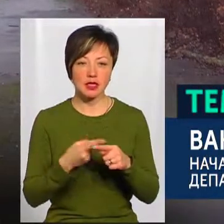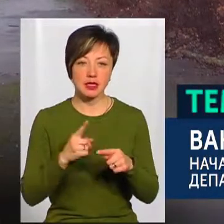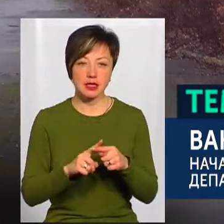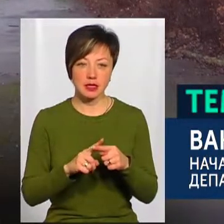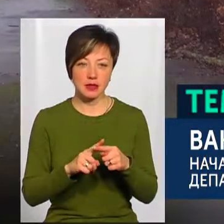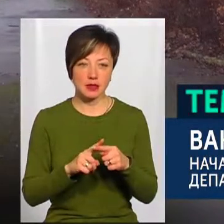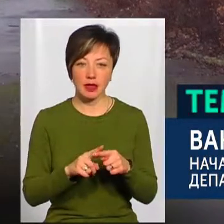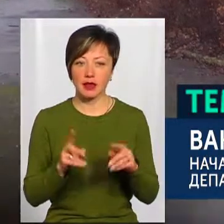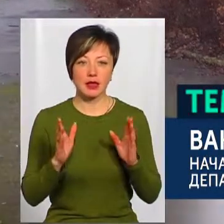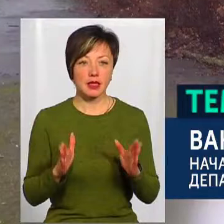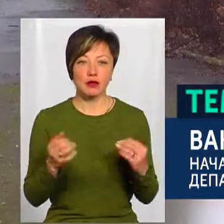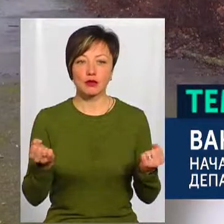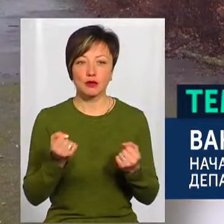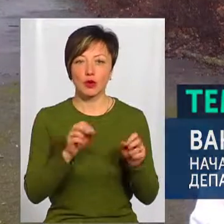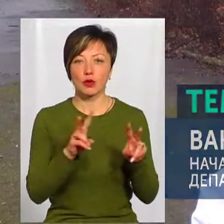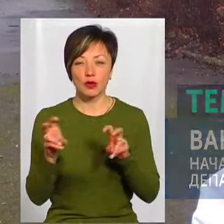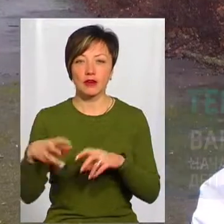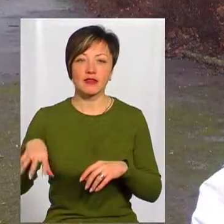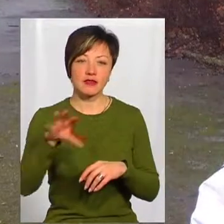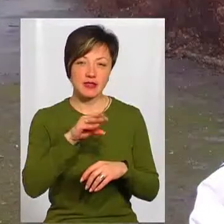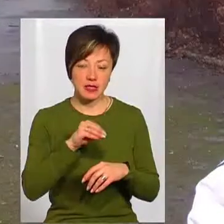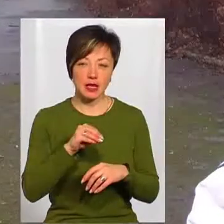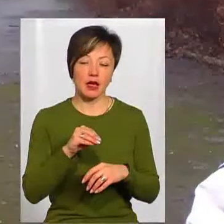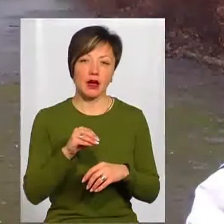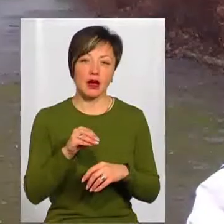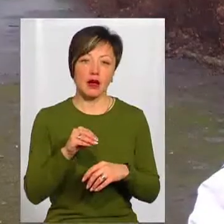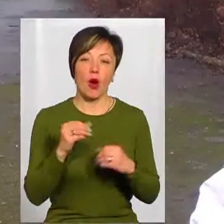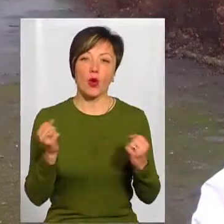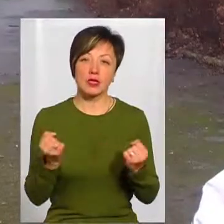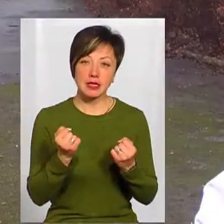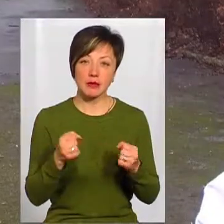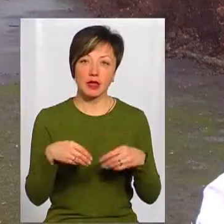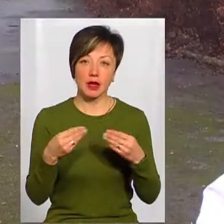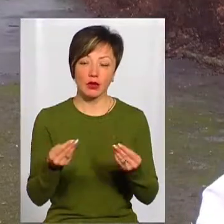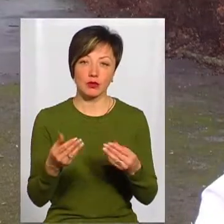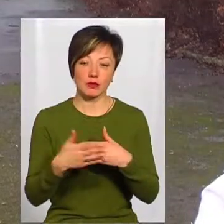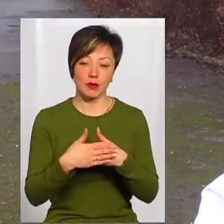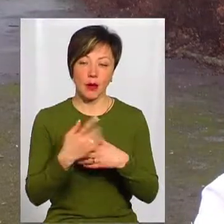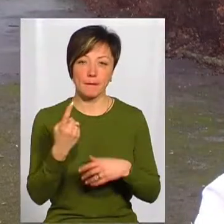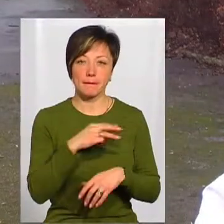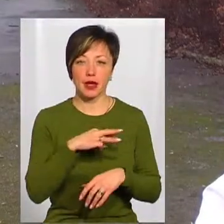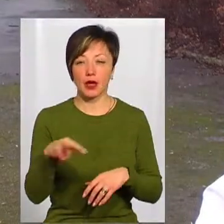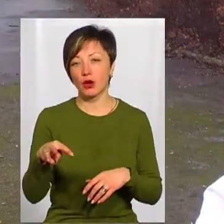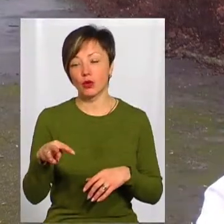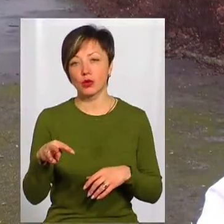не тільки озимі культури, це всі культури, но озимі дають в межах 1 мільйон